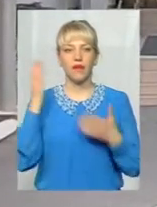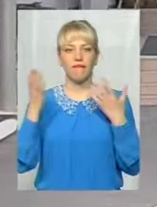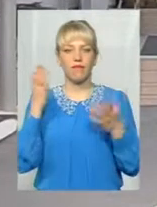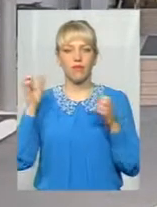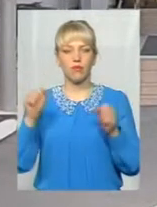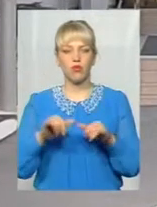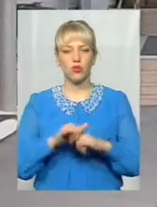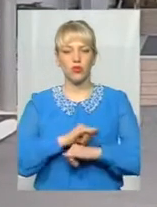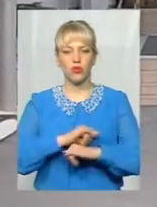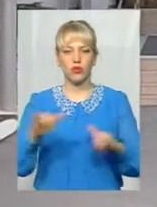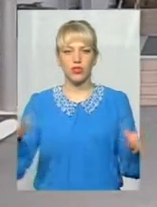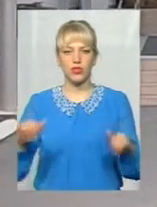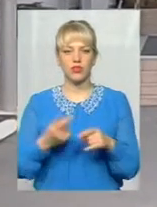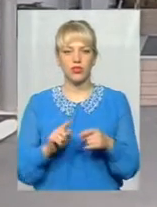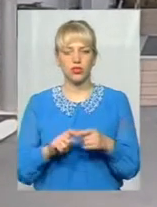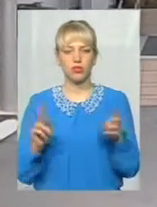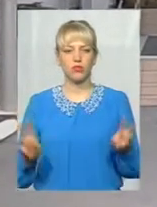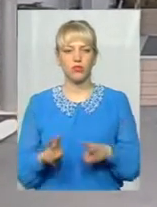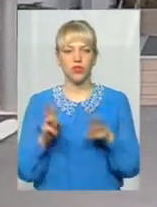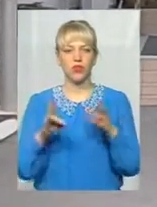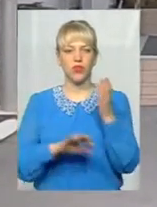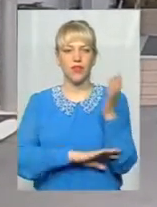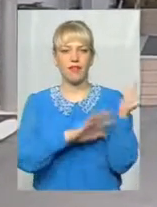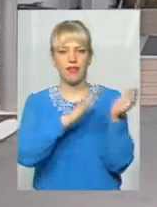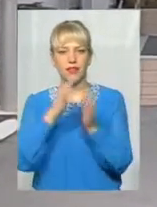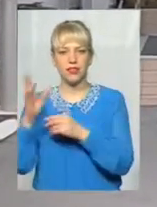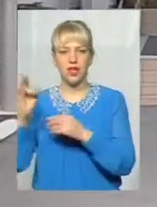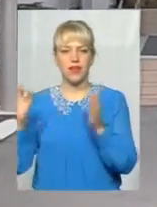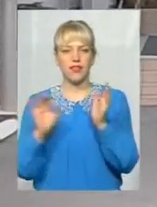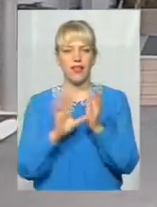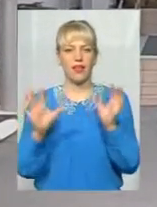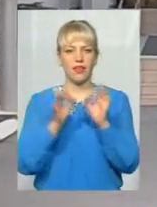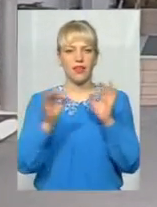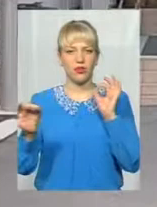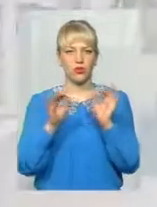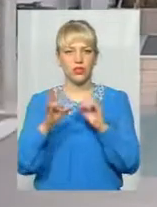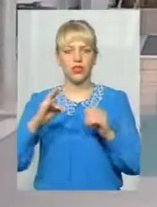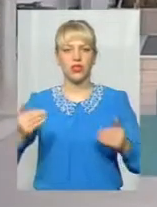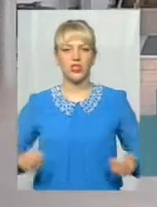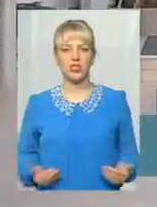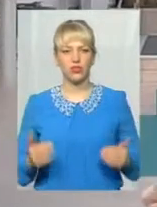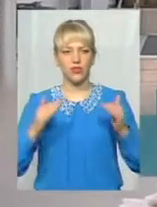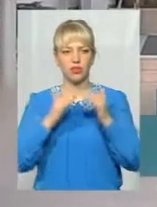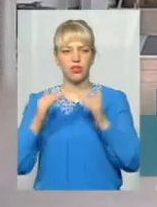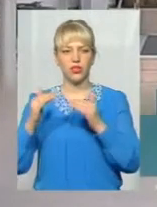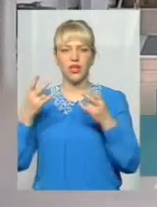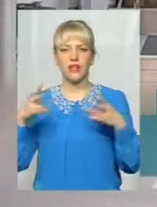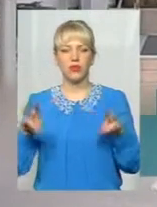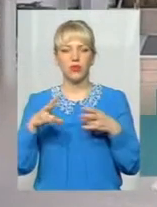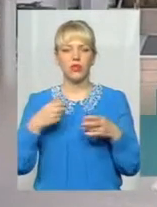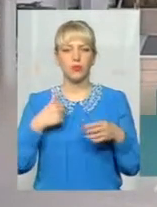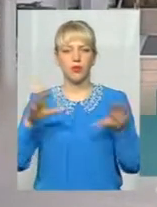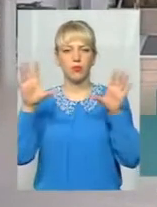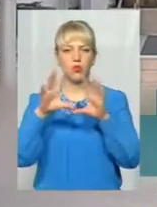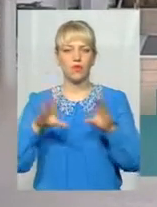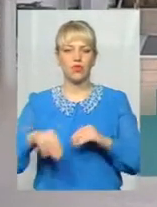рознести цю пожежу і на лісові масиви, і на лінії електропередач, і на житлові будинки. Нам не потрібно тушити весь вогонь,